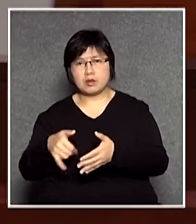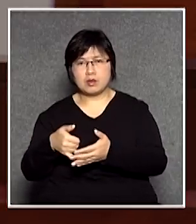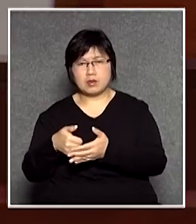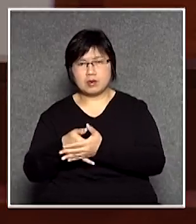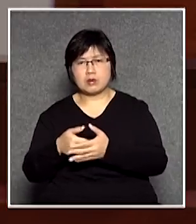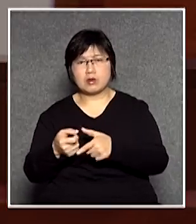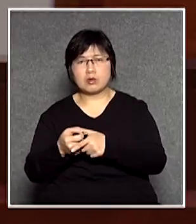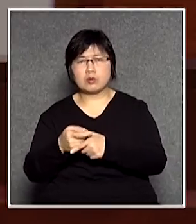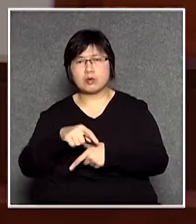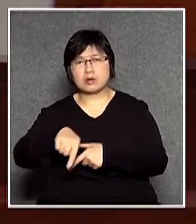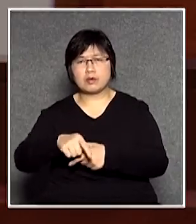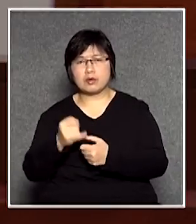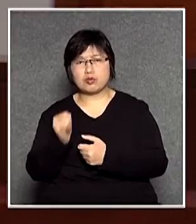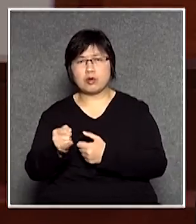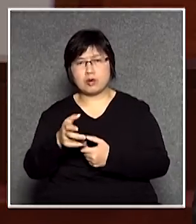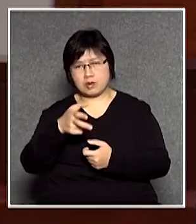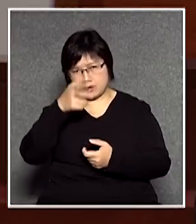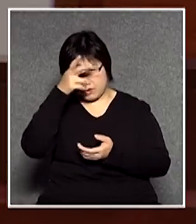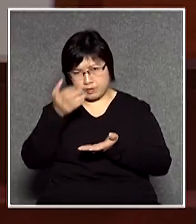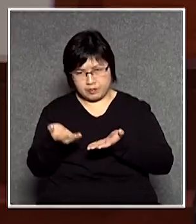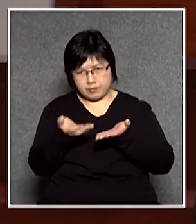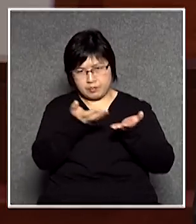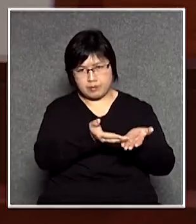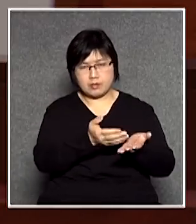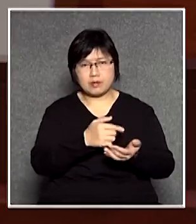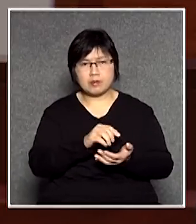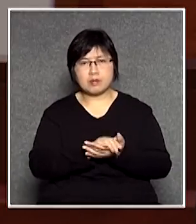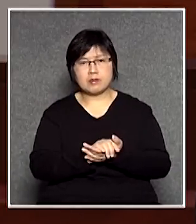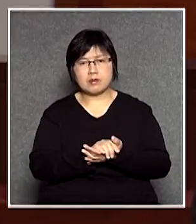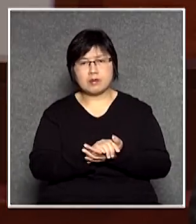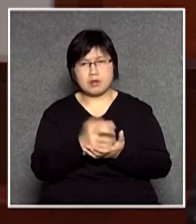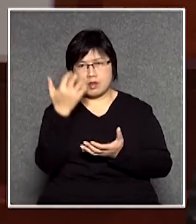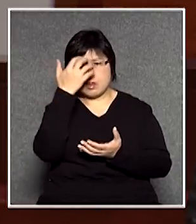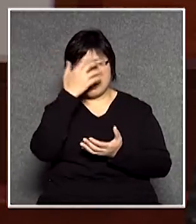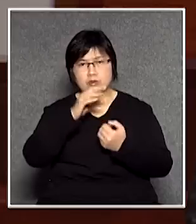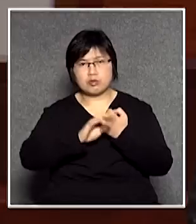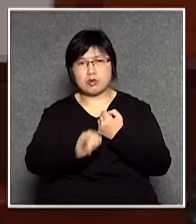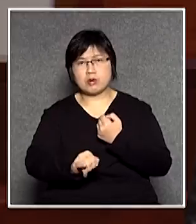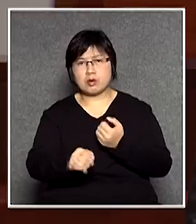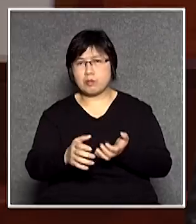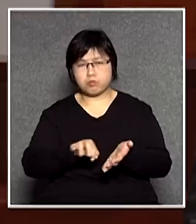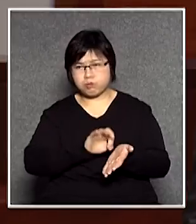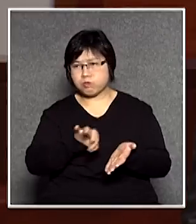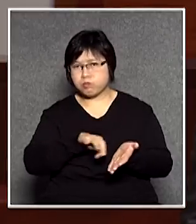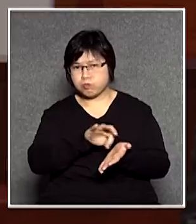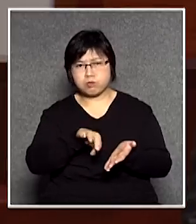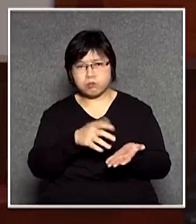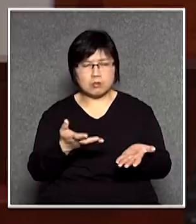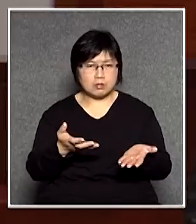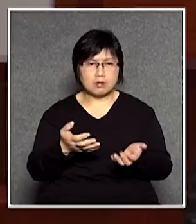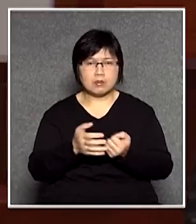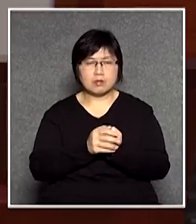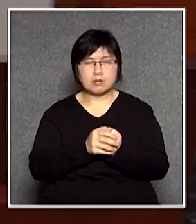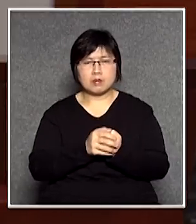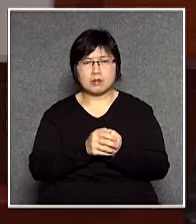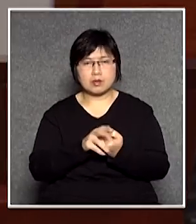罪行但是政府提交那個男子草案的版本呢竟然去糊塗到連罪行兩個字都沒有了是不是那你看回